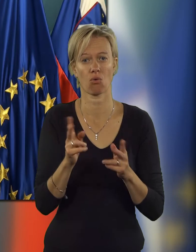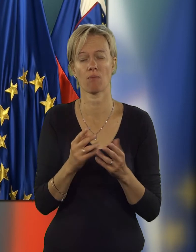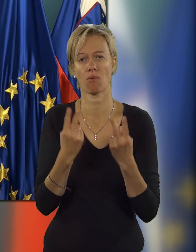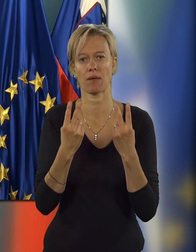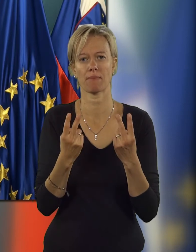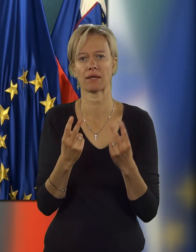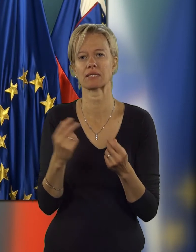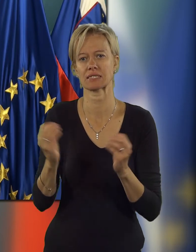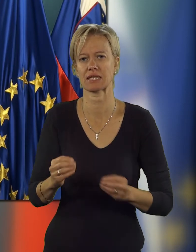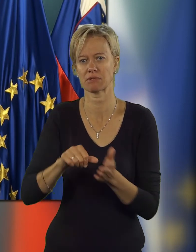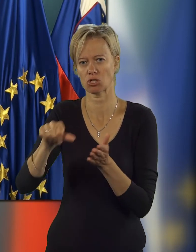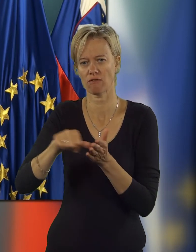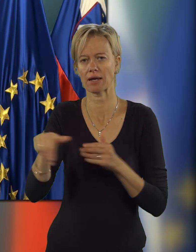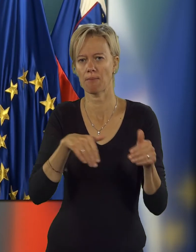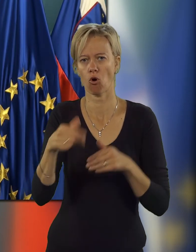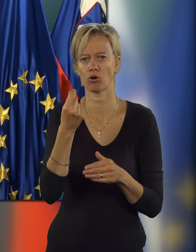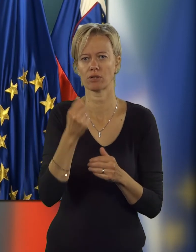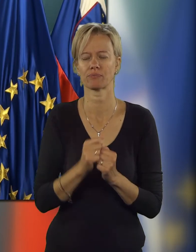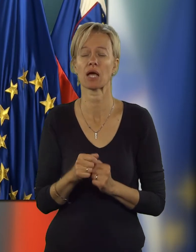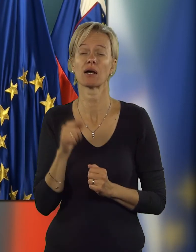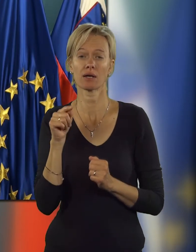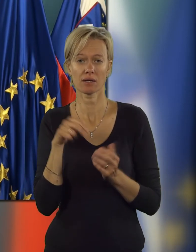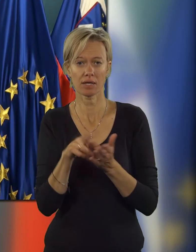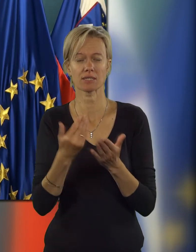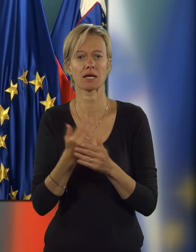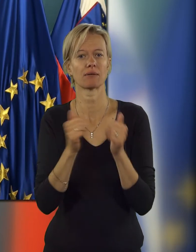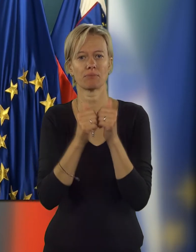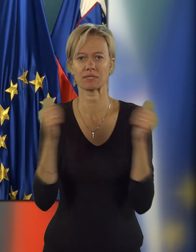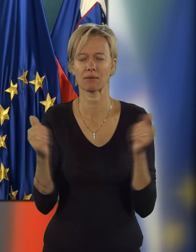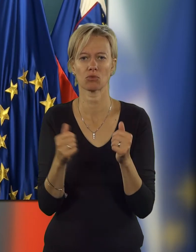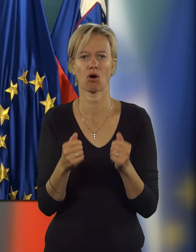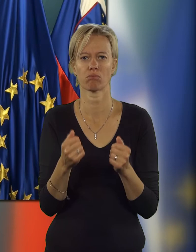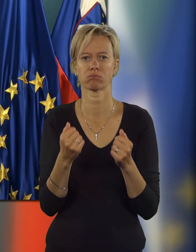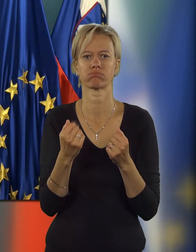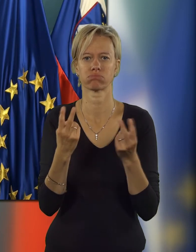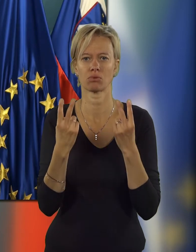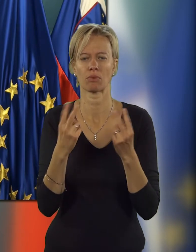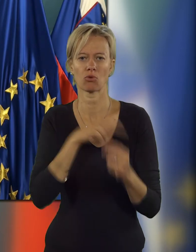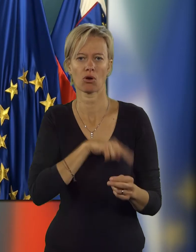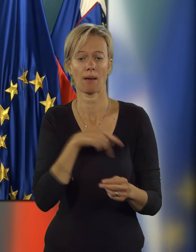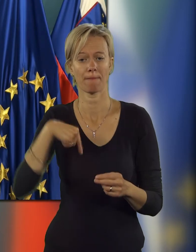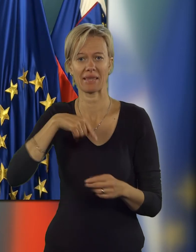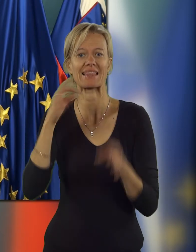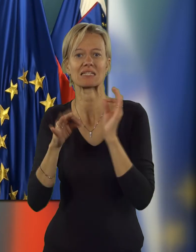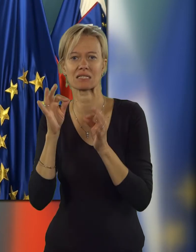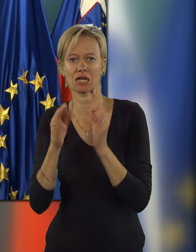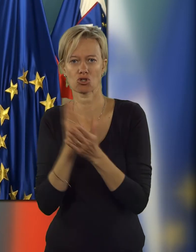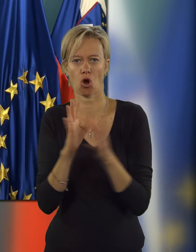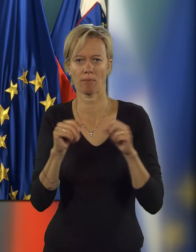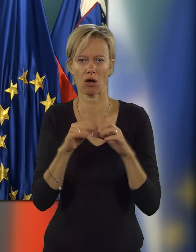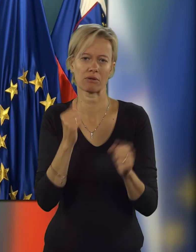pomemben je sistem izplačevanja pokojnina. Torej gre za izjemno zahtevno nalogo. Mi testiranja že